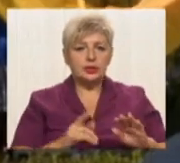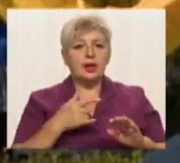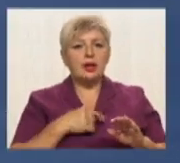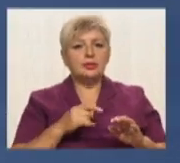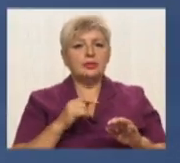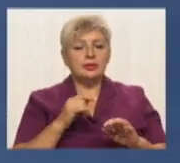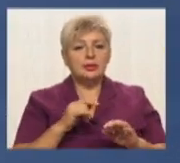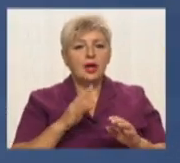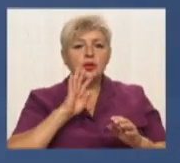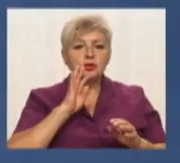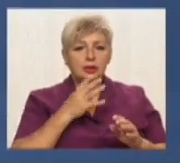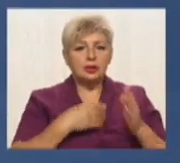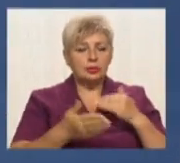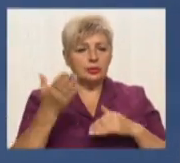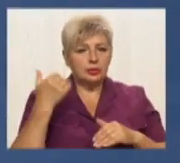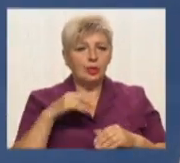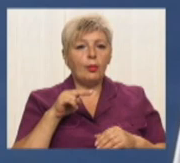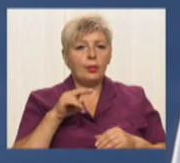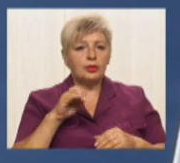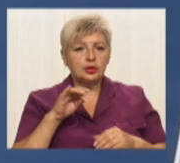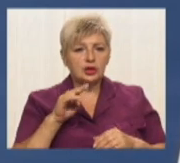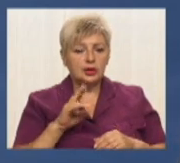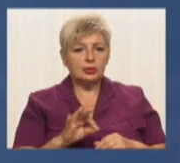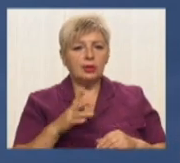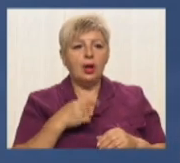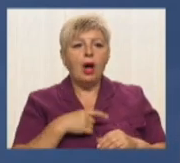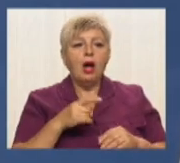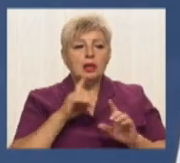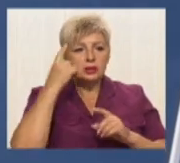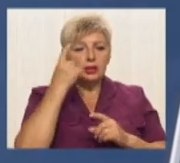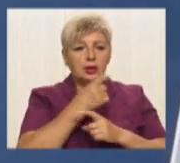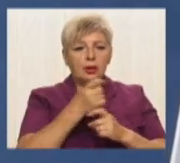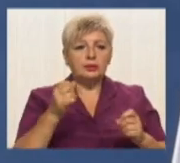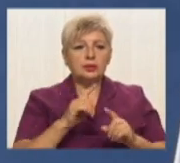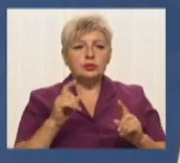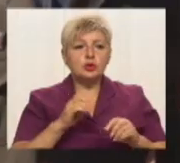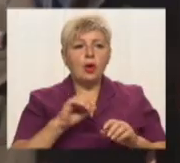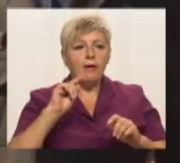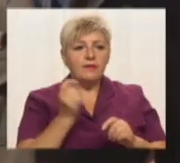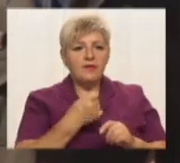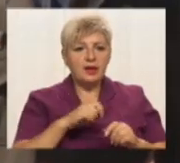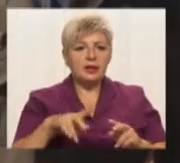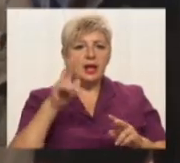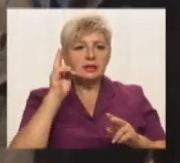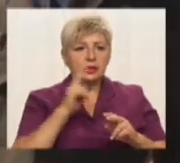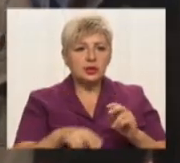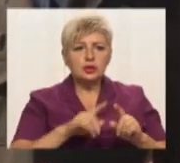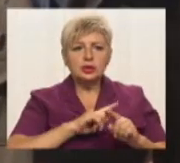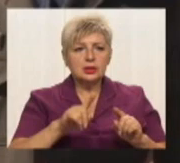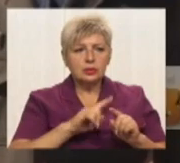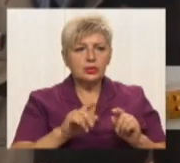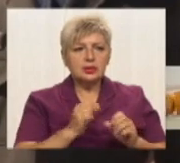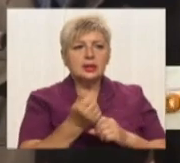Нагадаємо, 4 роки тому Петро Порошенко заявив, що бойові дії на Сході триватимуть години, а не місяці. Люди сприйняли її,